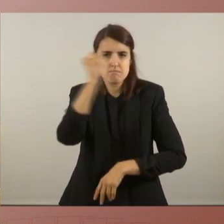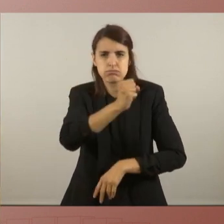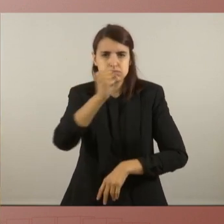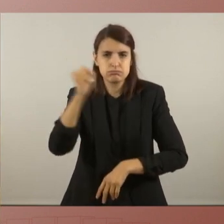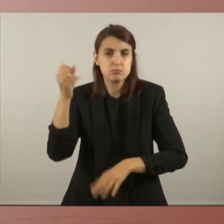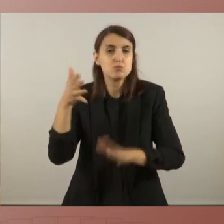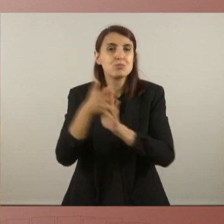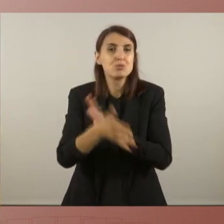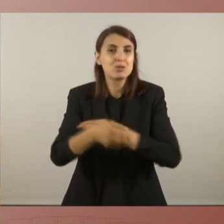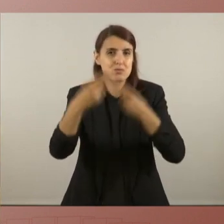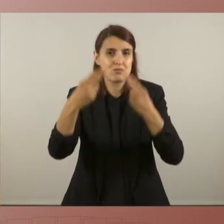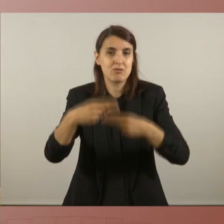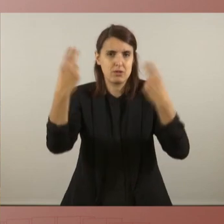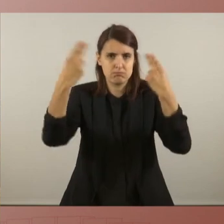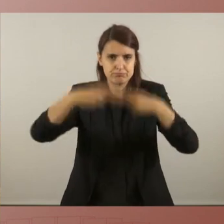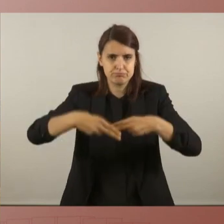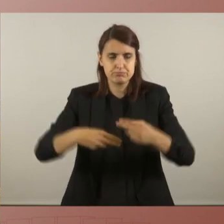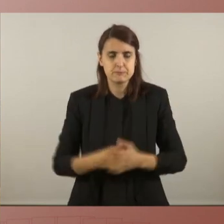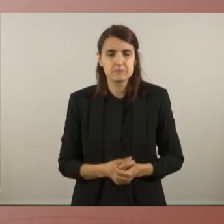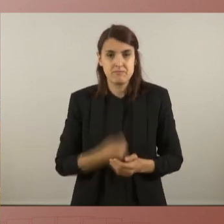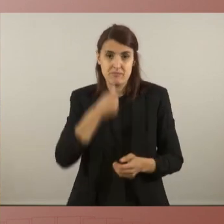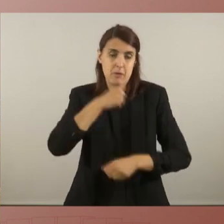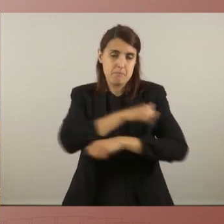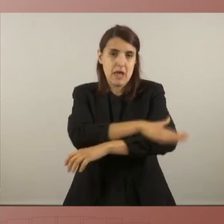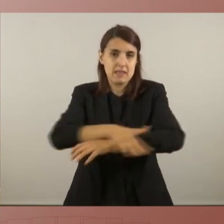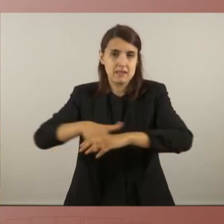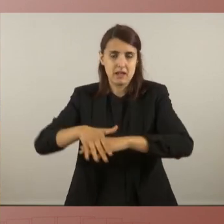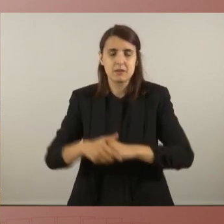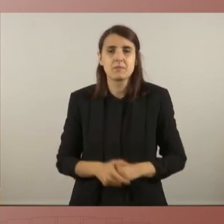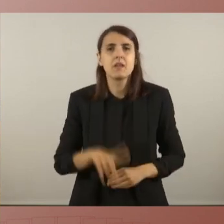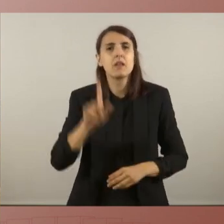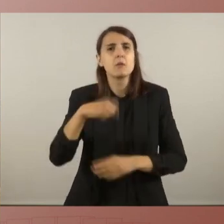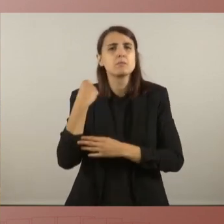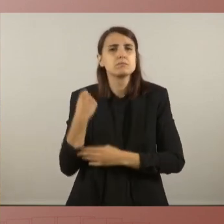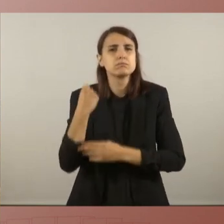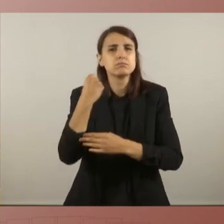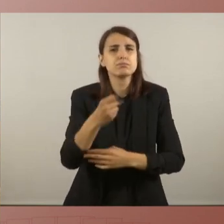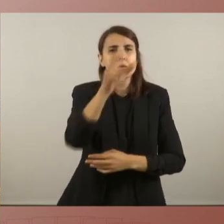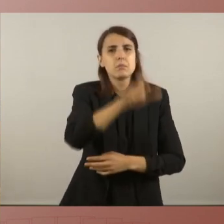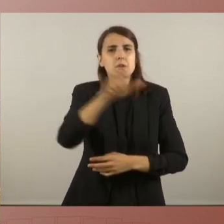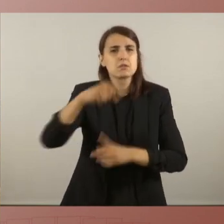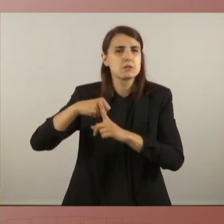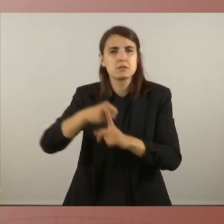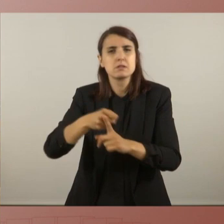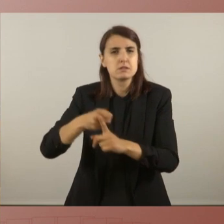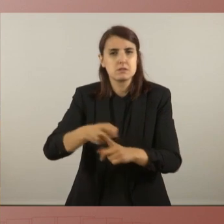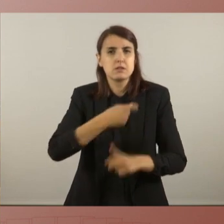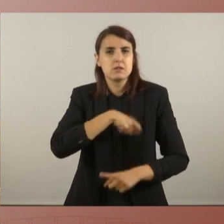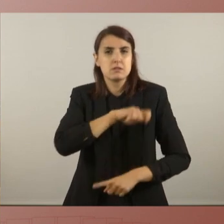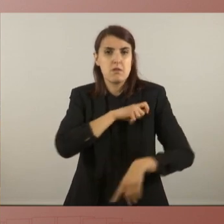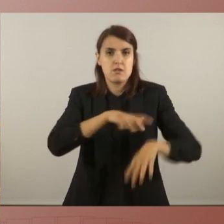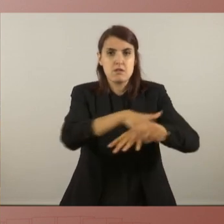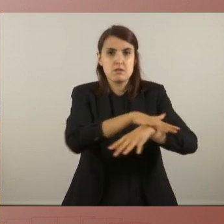de fronteres a la Mediterrània. Tot el nostre recolzament a les persones represaliades per l'estat espanyol a